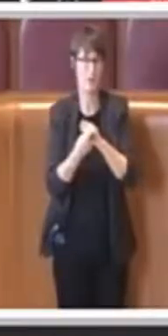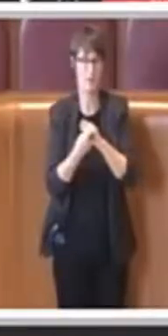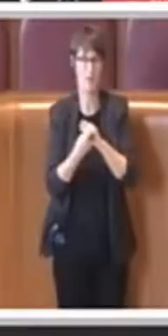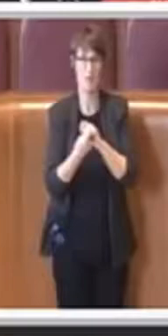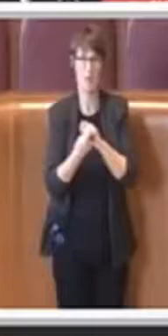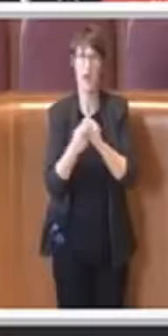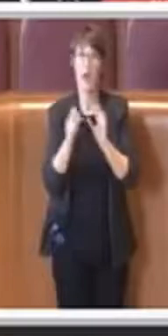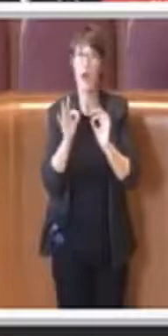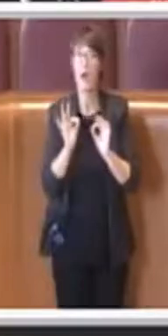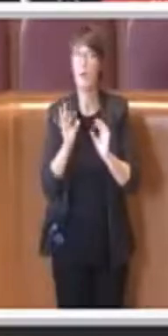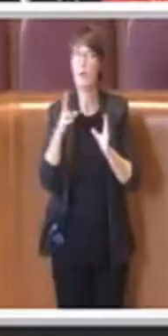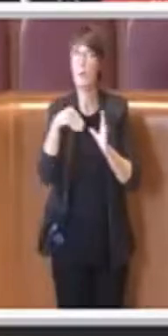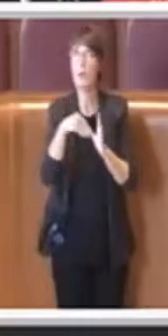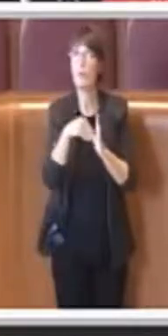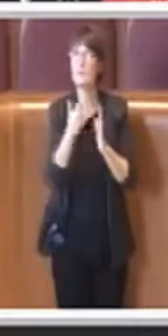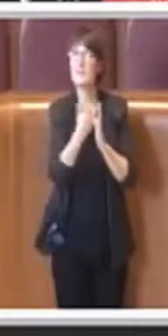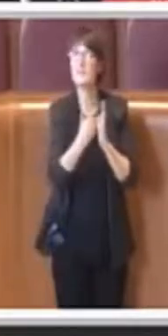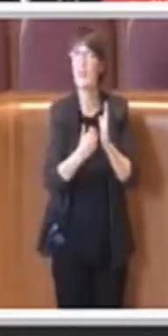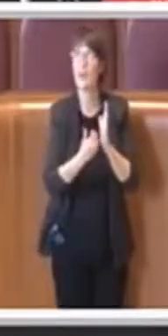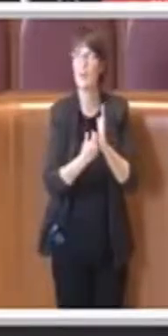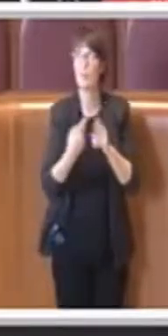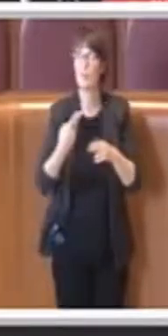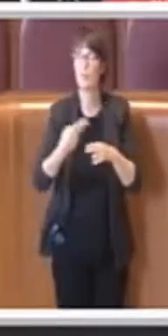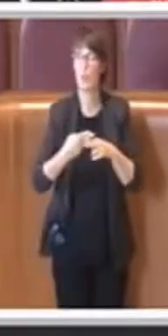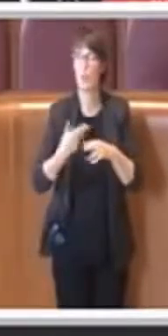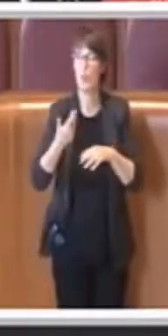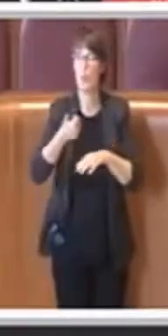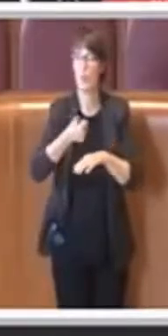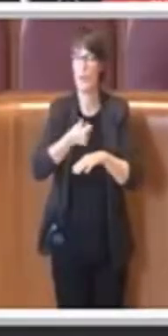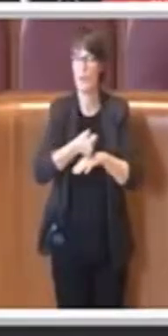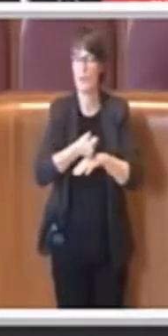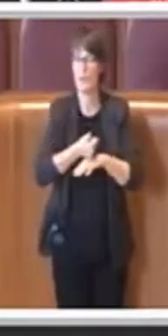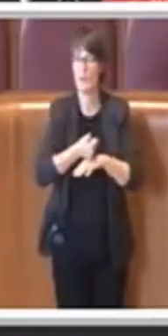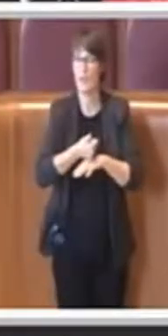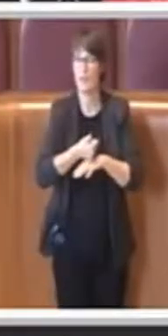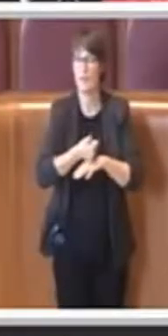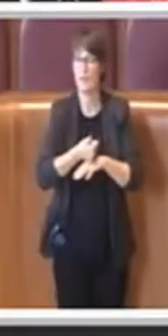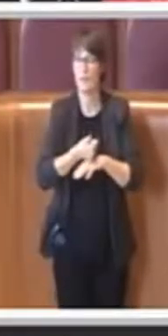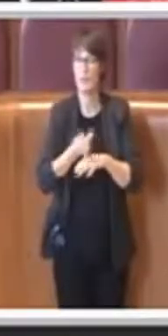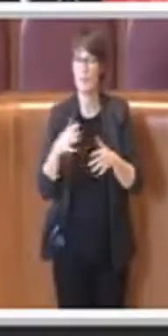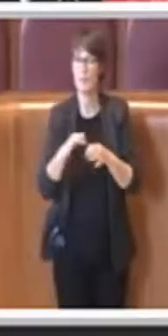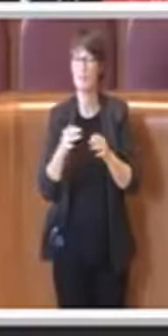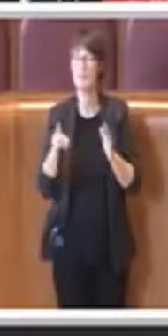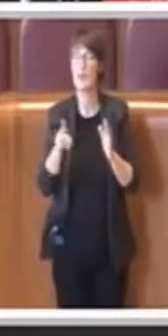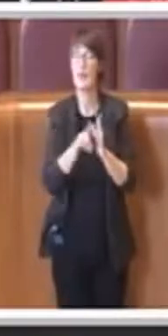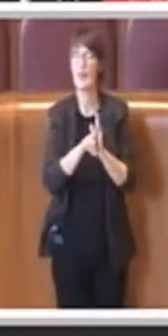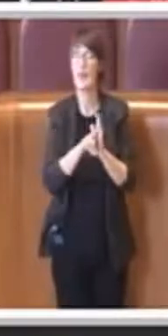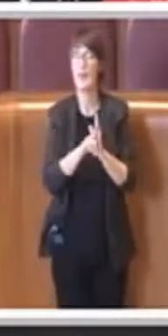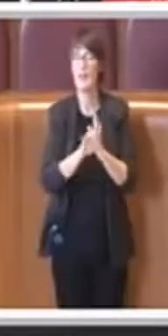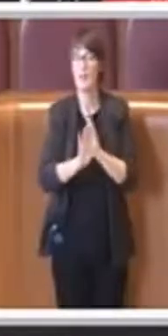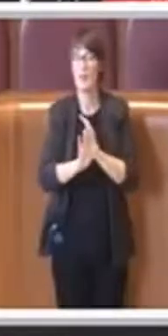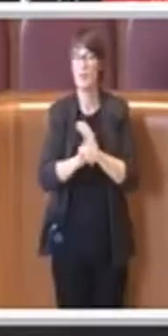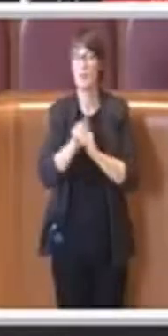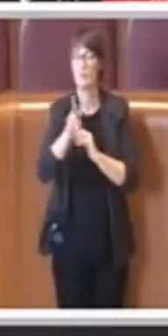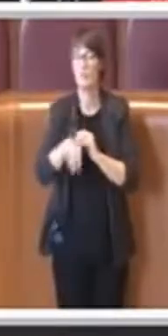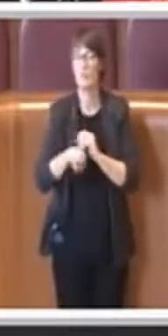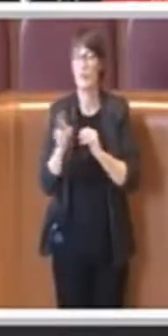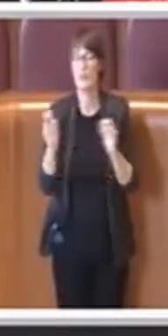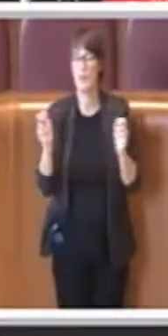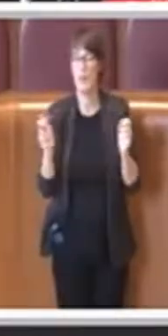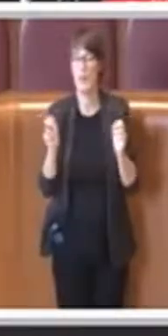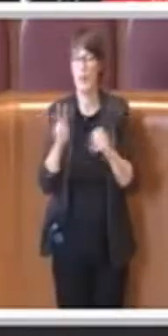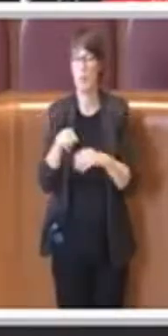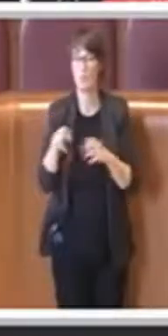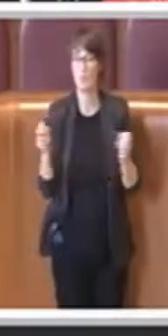statuto di Roma Capitale, con la delibera del 2018. L'articolo 10